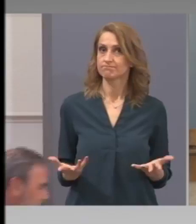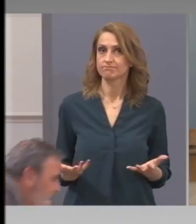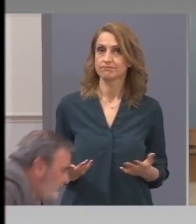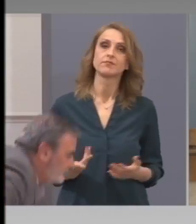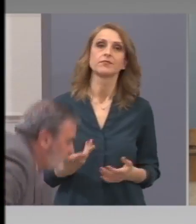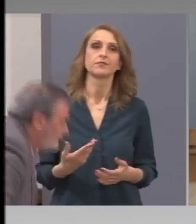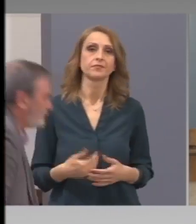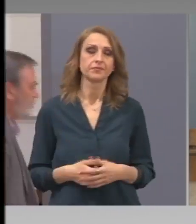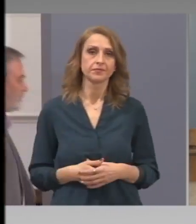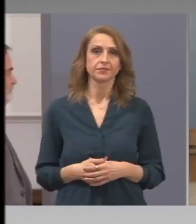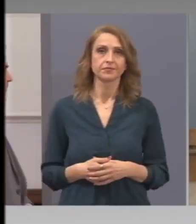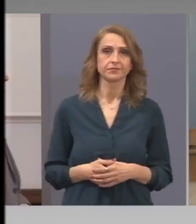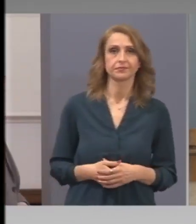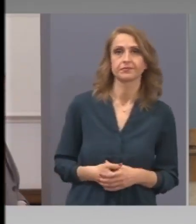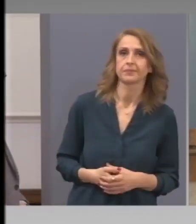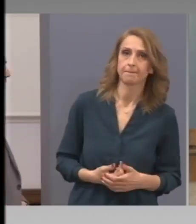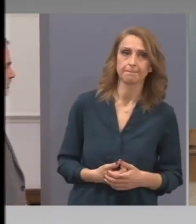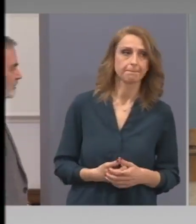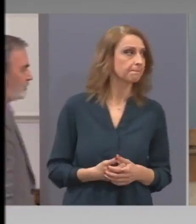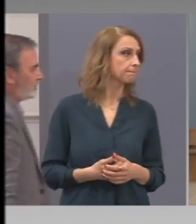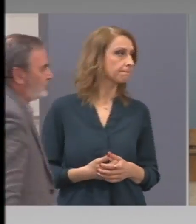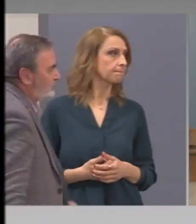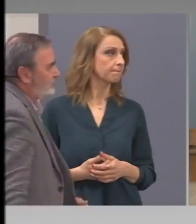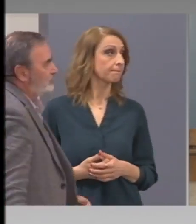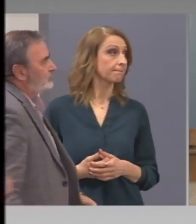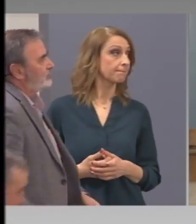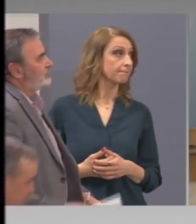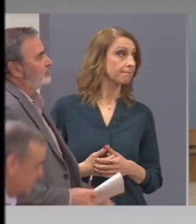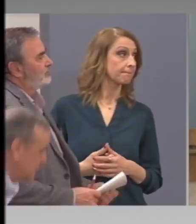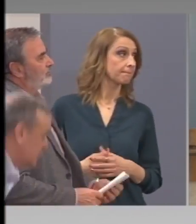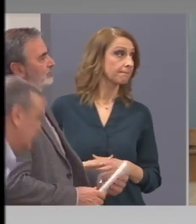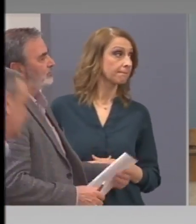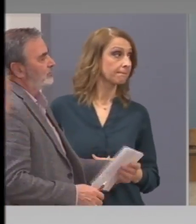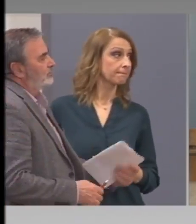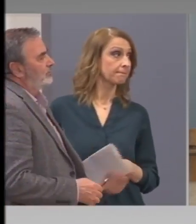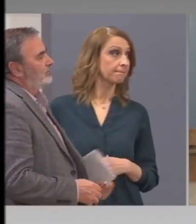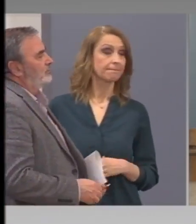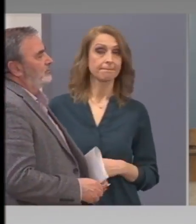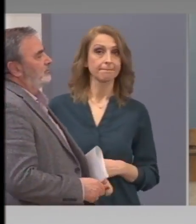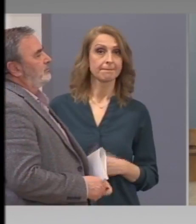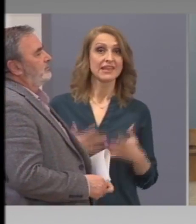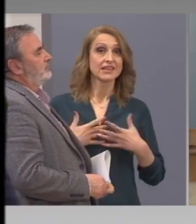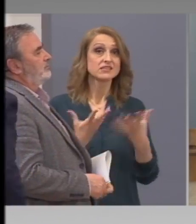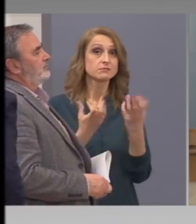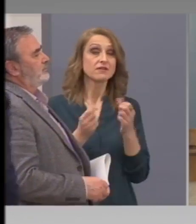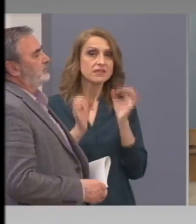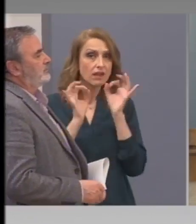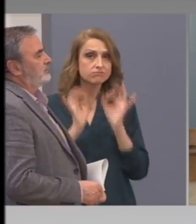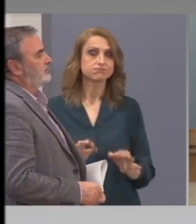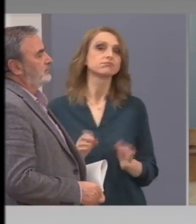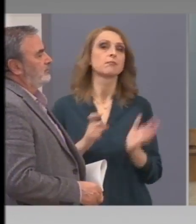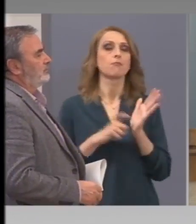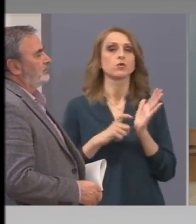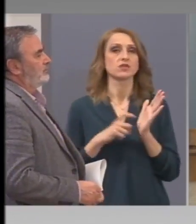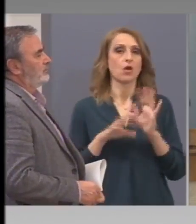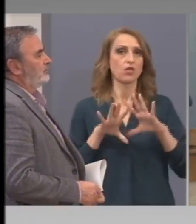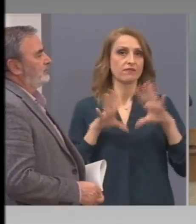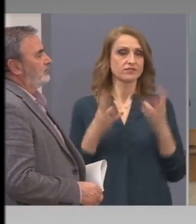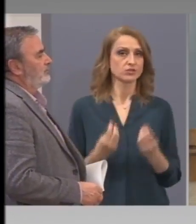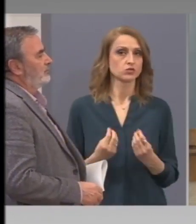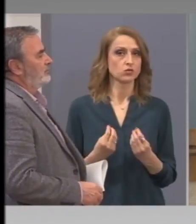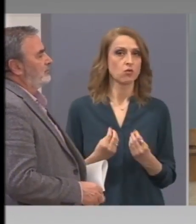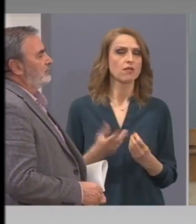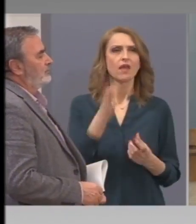Аз имам министри с повдигнати обвинения, имам някои в ареста и ние действаме по закон. Другите, малко си изтърчават у студиото и викат